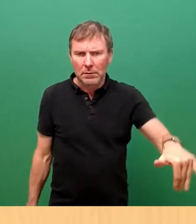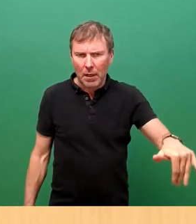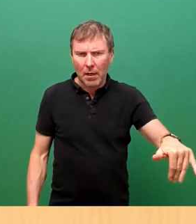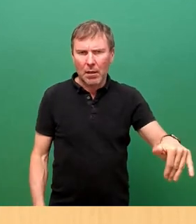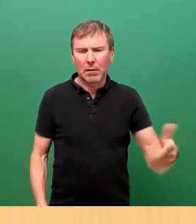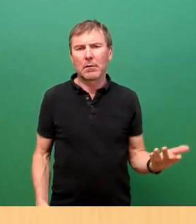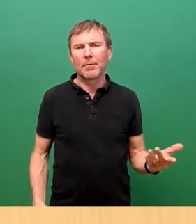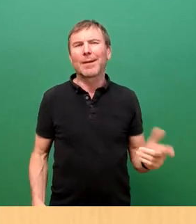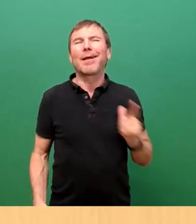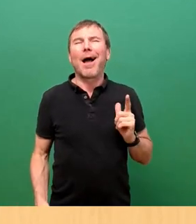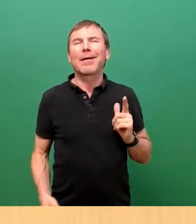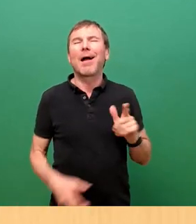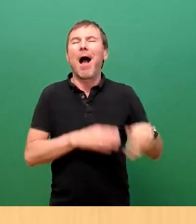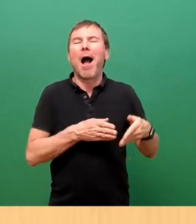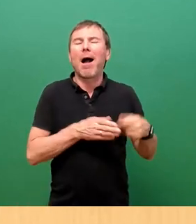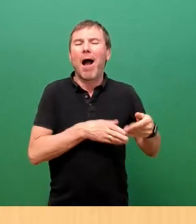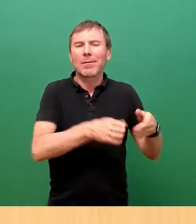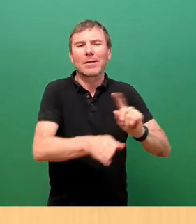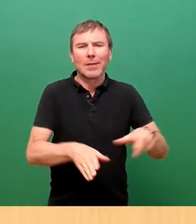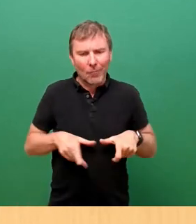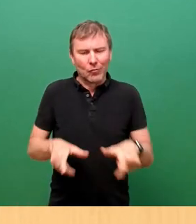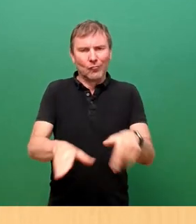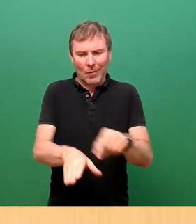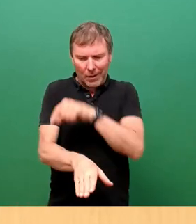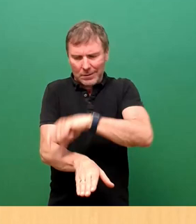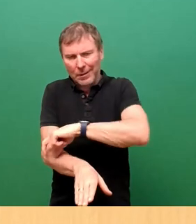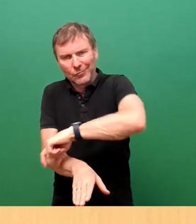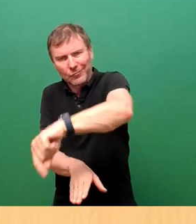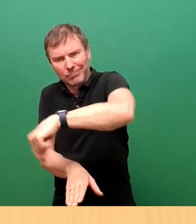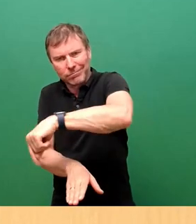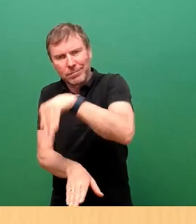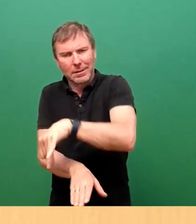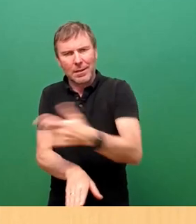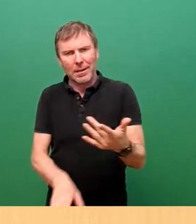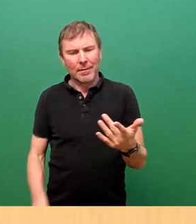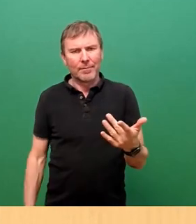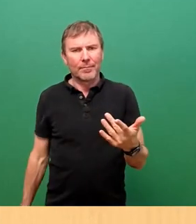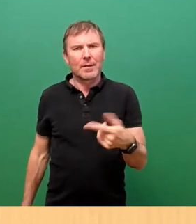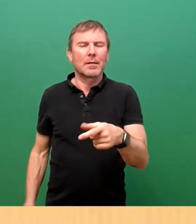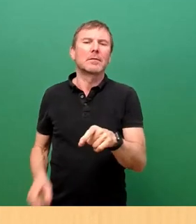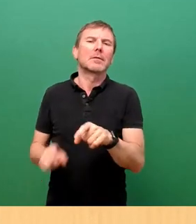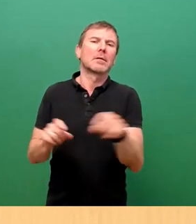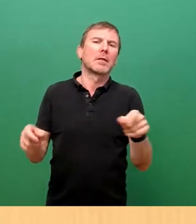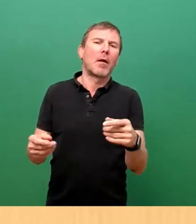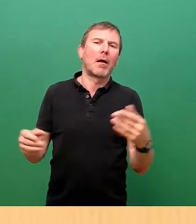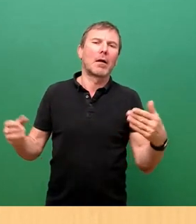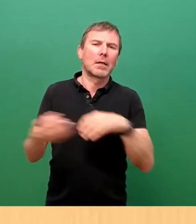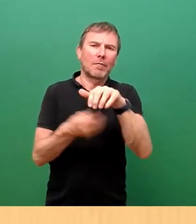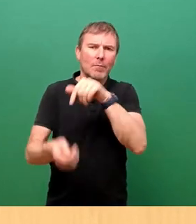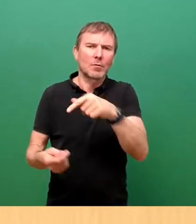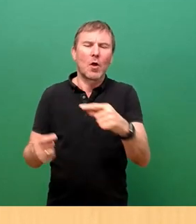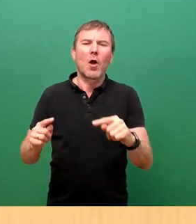eigentlich keine Radverkehrsanlagen sind und dort haben wir auch einen Bereich, wo wir Probleme mit dem Thema Doring haben. Also das ist der Konflikt öffnende